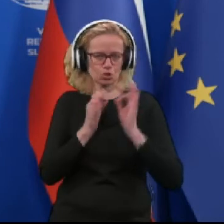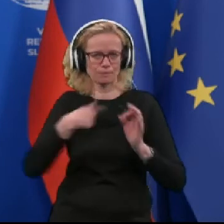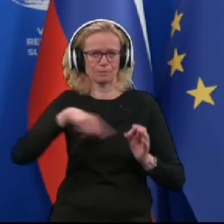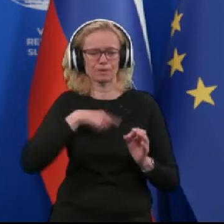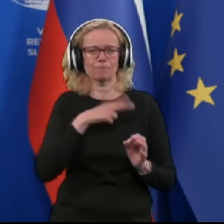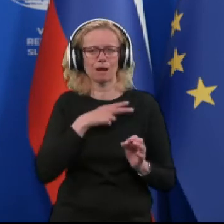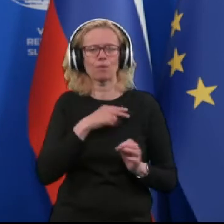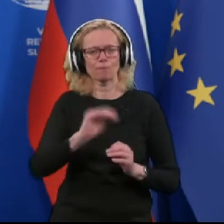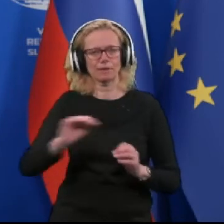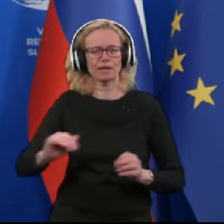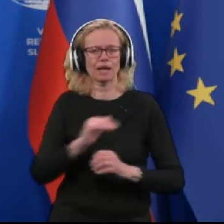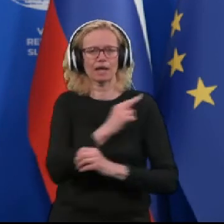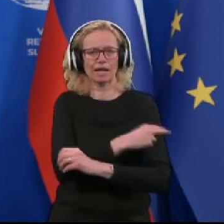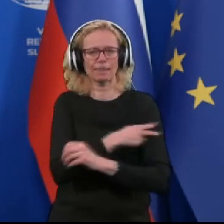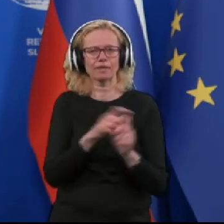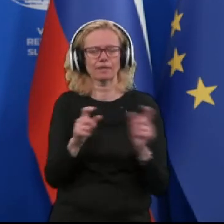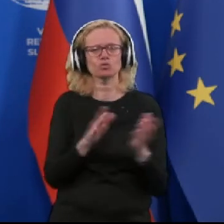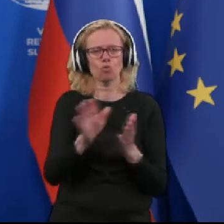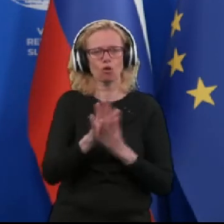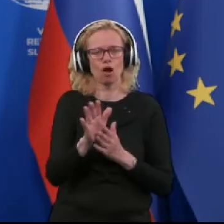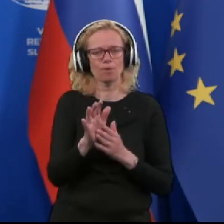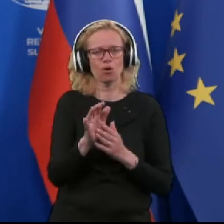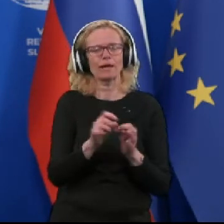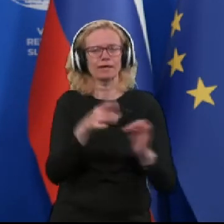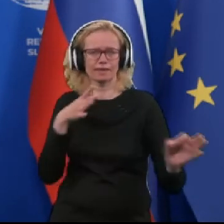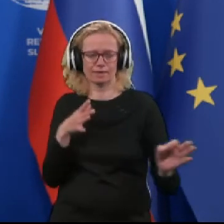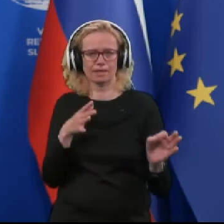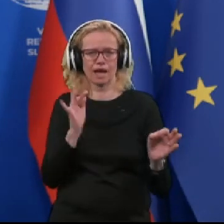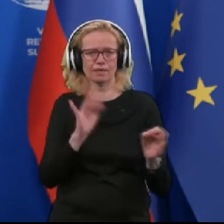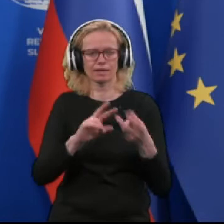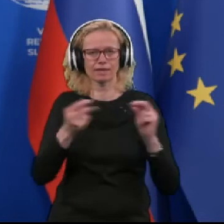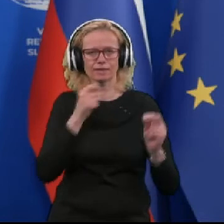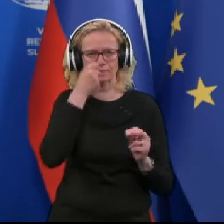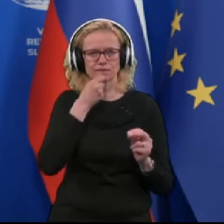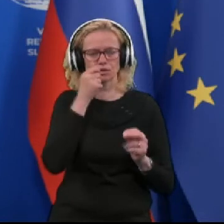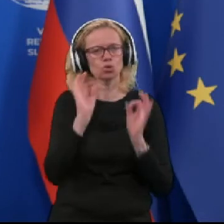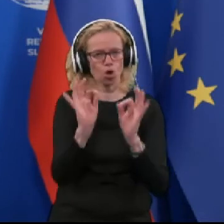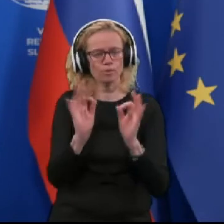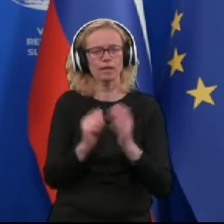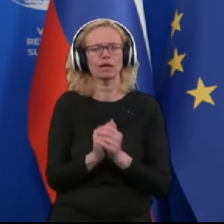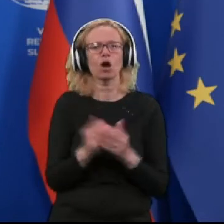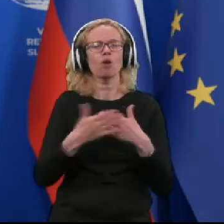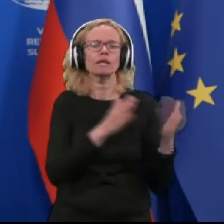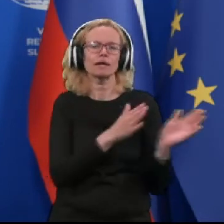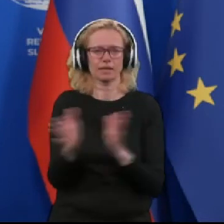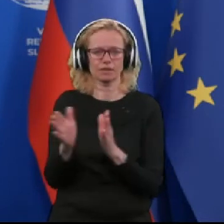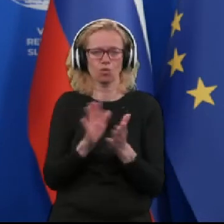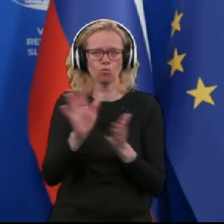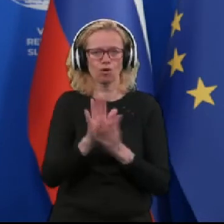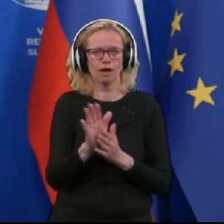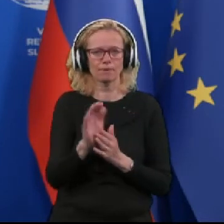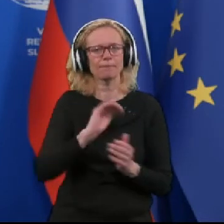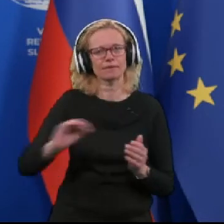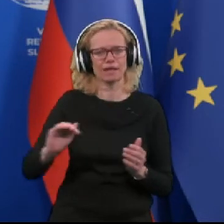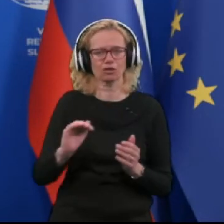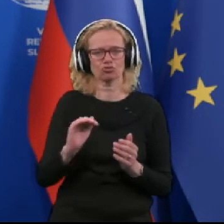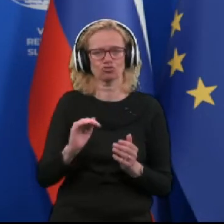pediatrični kliniki z uporabo hitri antigenskih testov so dobre in ob njihovi redni uporabi je pediatrična klinika